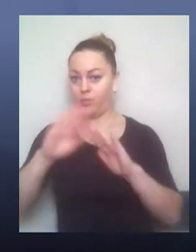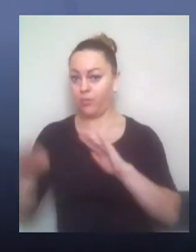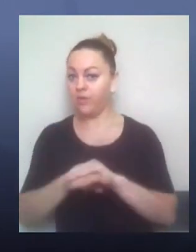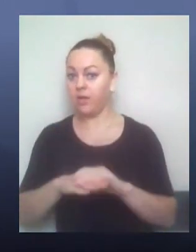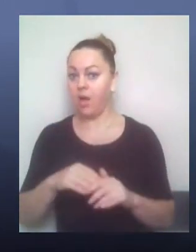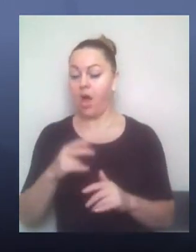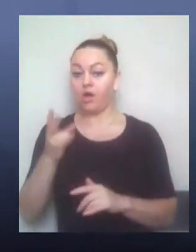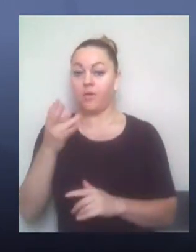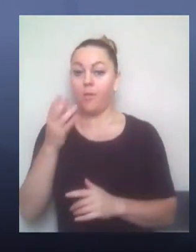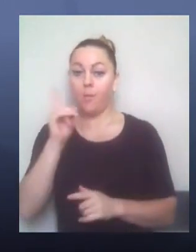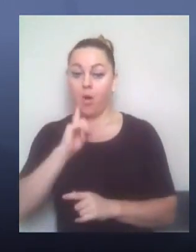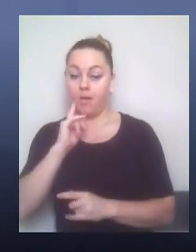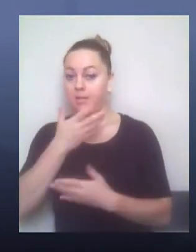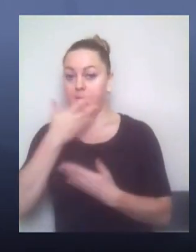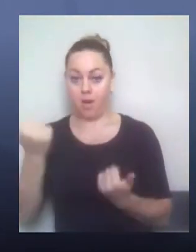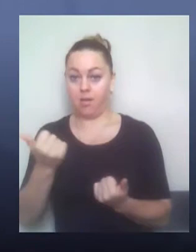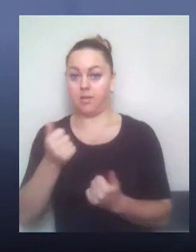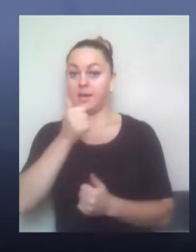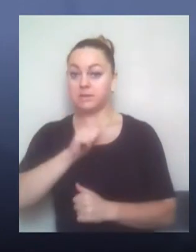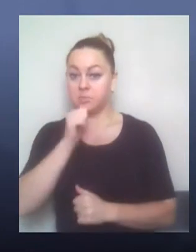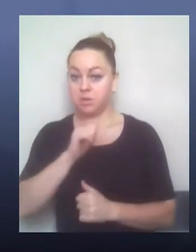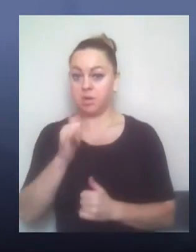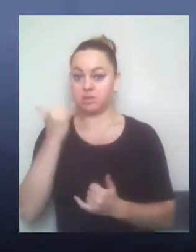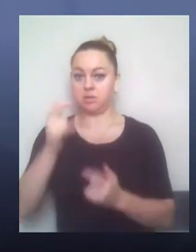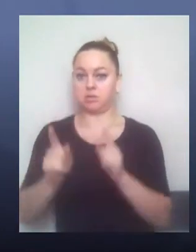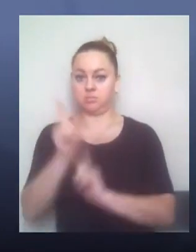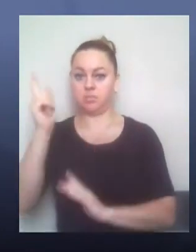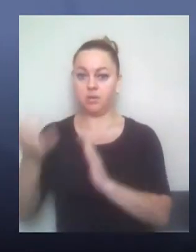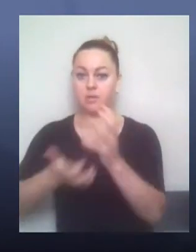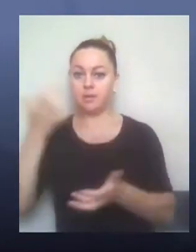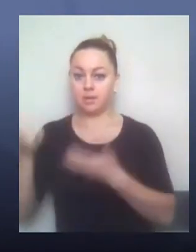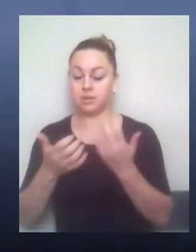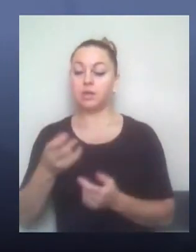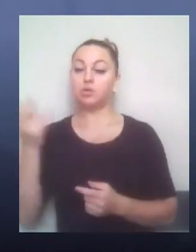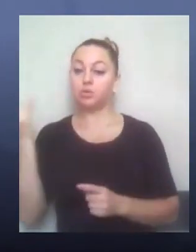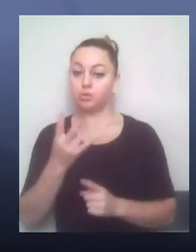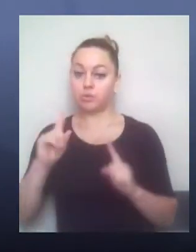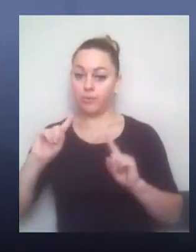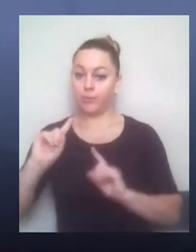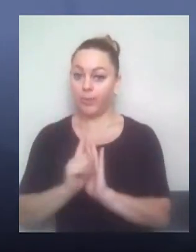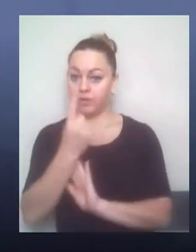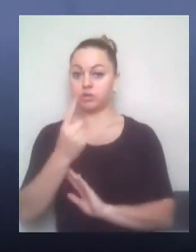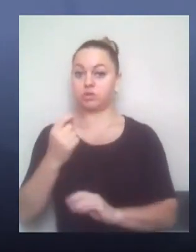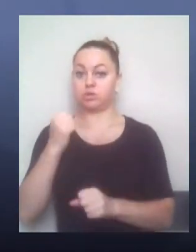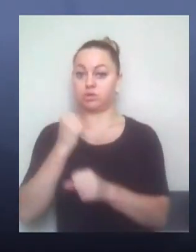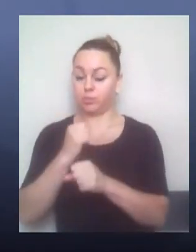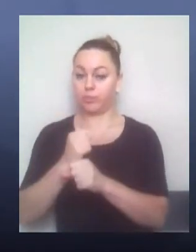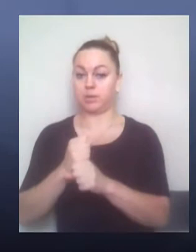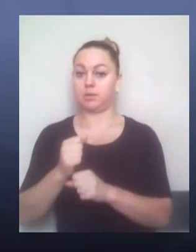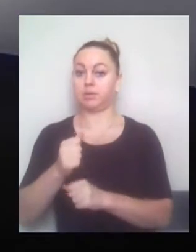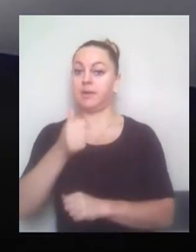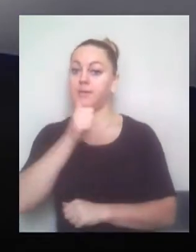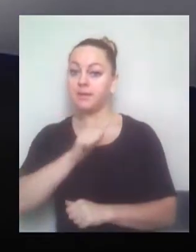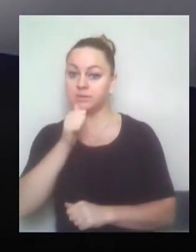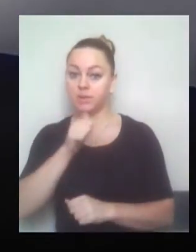Хоча припас правильно на то і говорить, що сначала ви проведете укрепление, а потім приступаєте к розбору зданий.